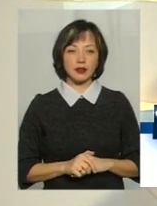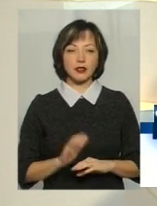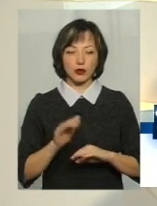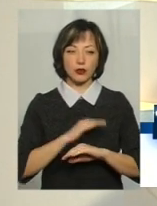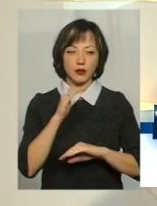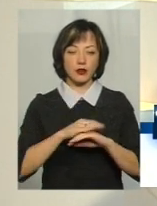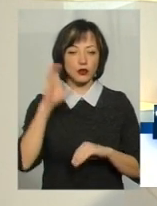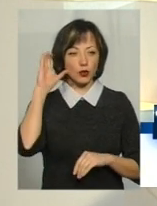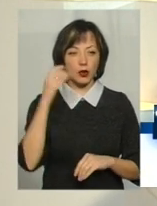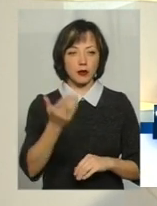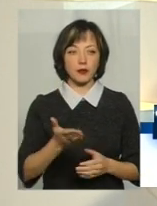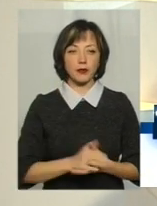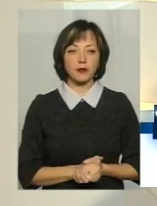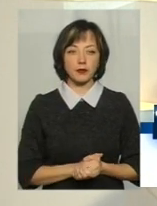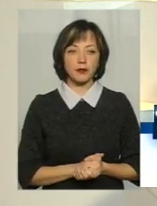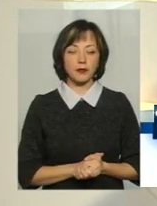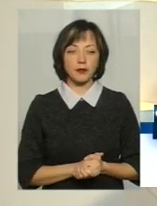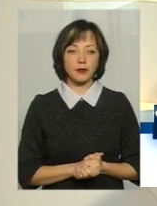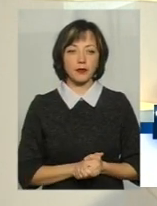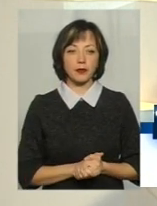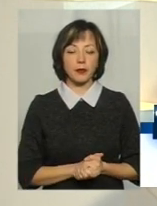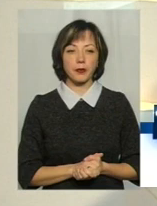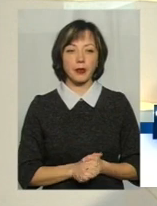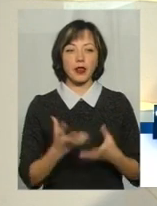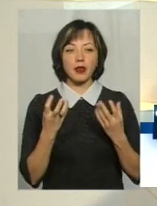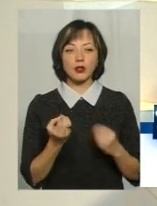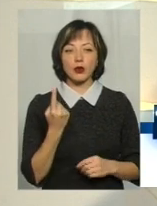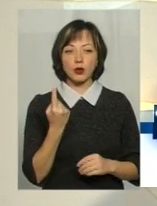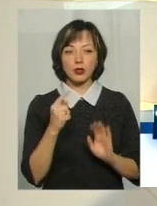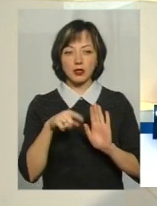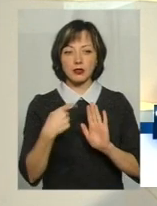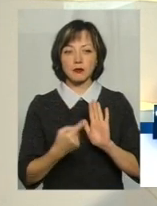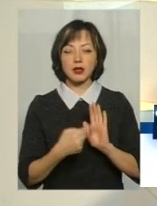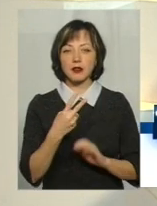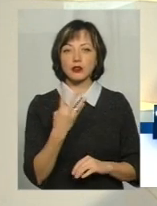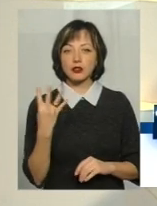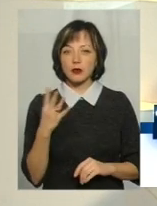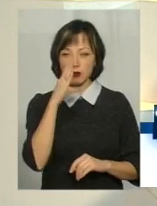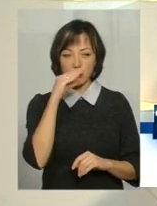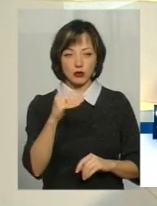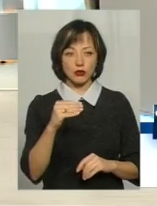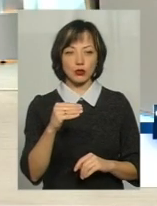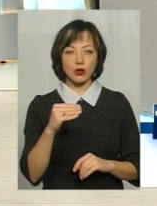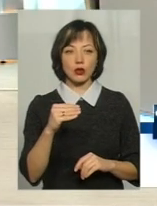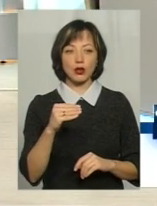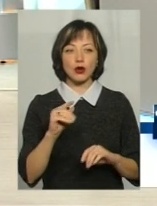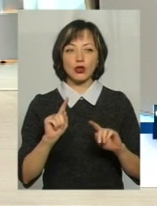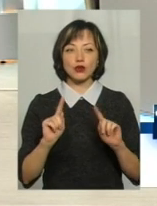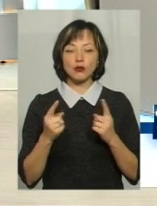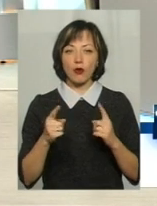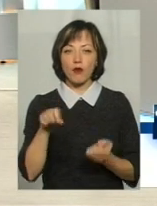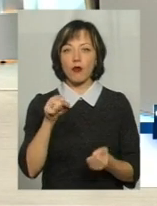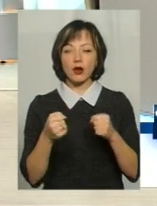Да-да, ми вас слухаємо. Доброго вечора. Є ще одне запитання відносно 24 маршруту. Чомусь водії 24